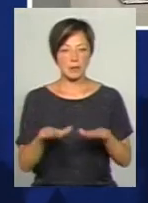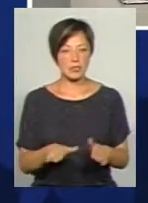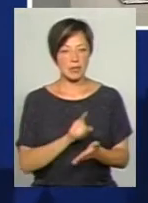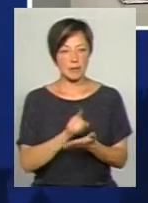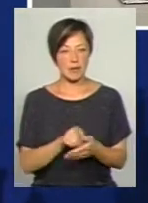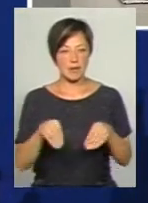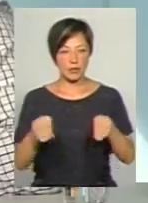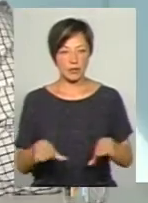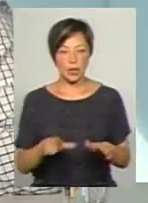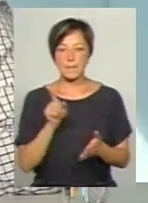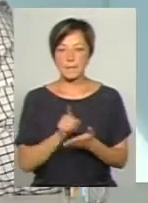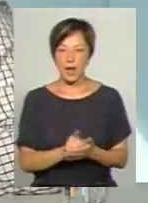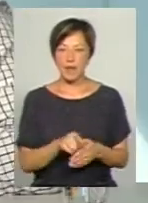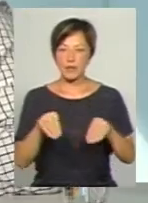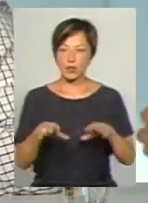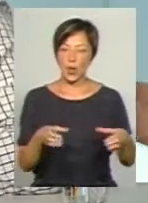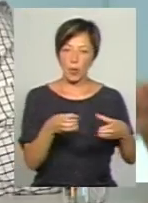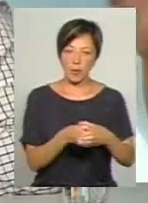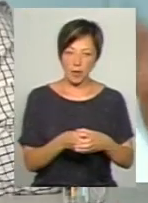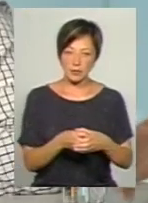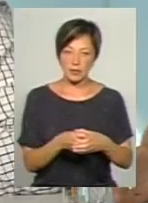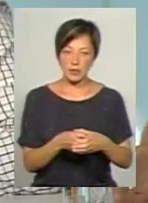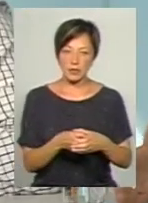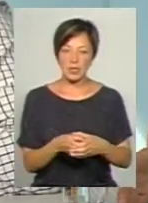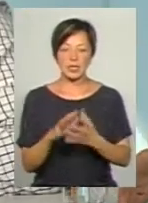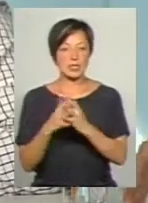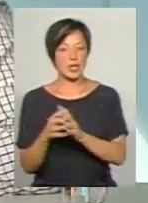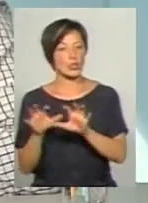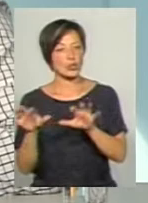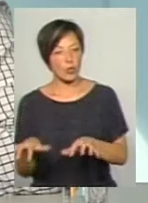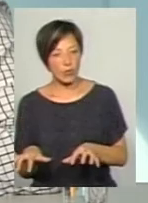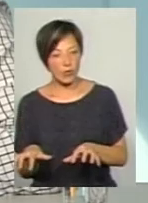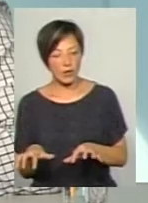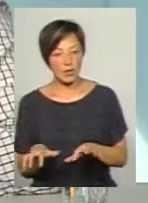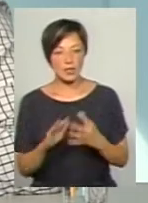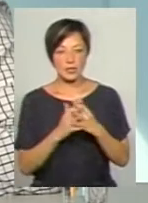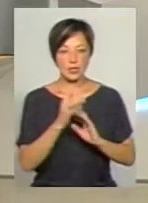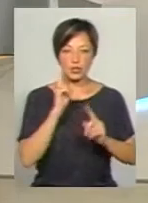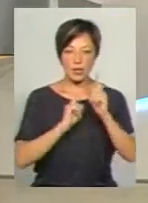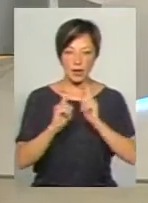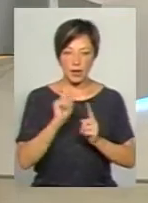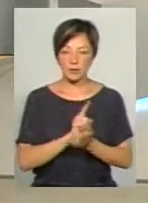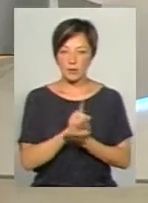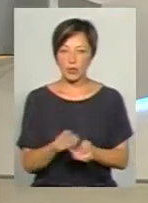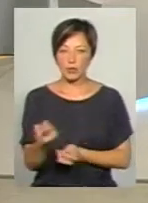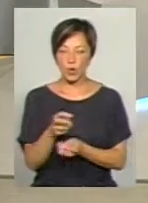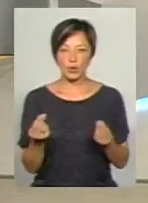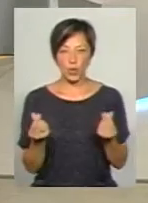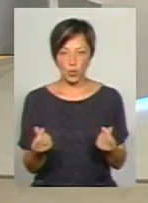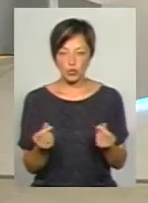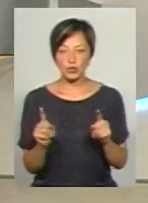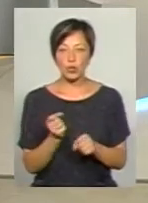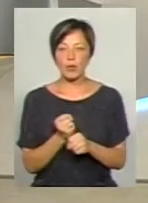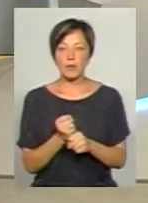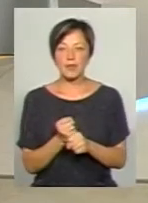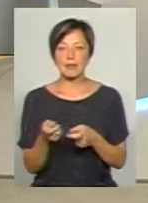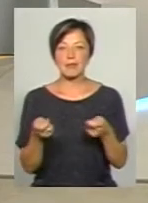вирішуватись. Має вирішувати громада, там, селищний голова, селищна рада, вони мають шукати гроші. Що робить